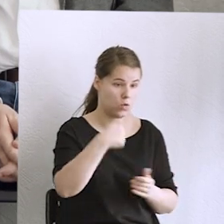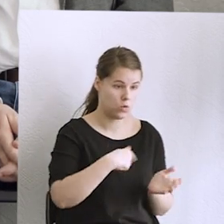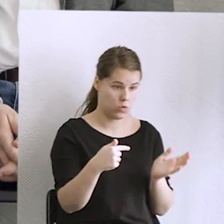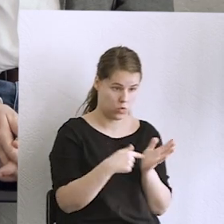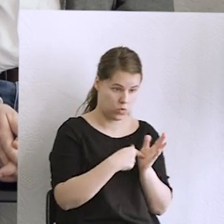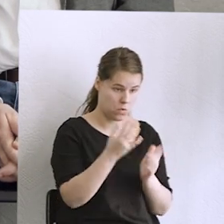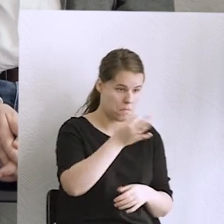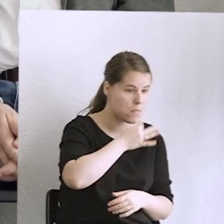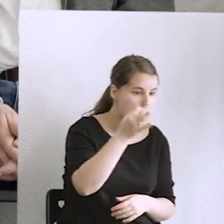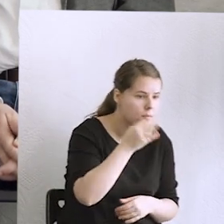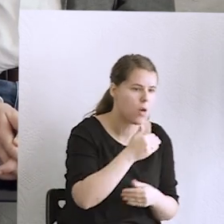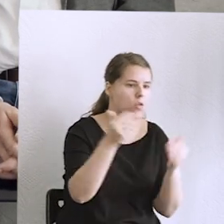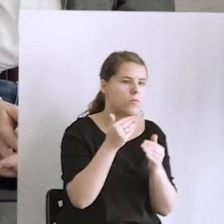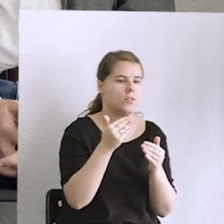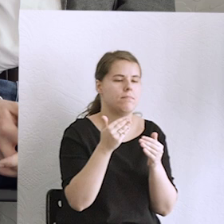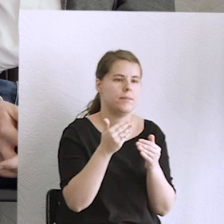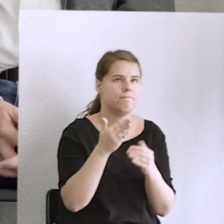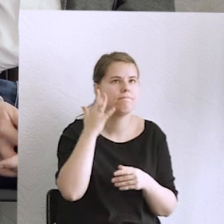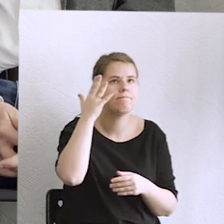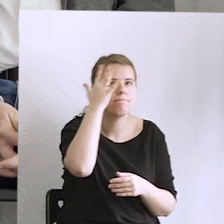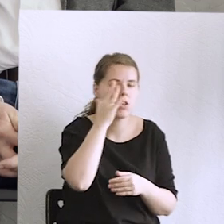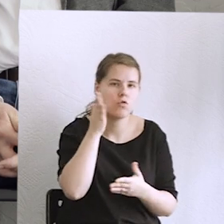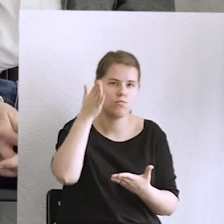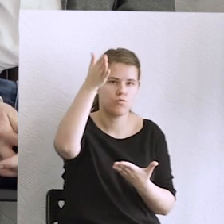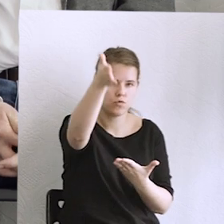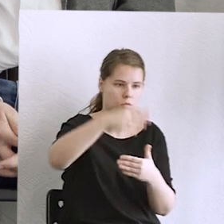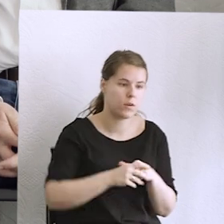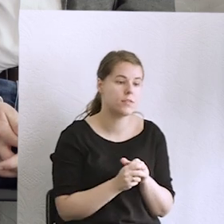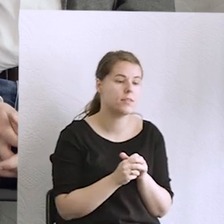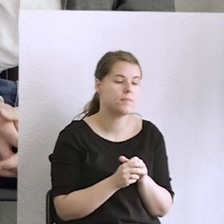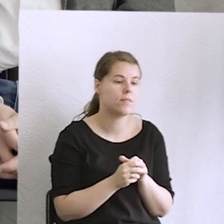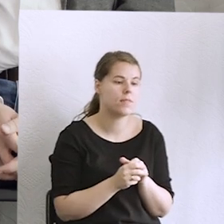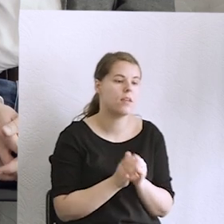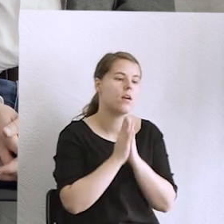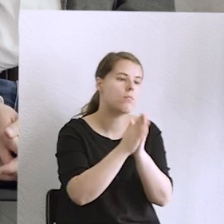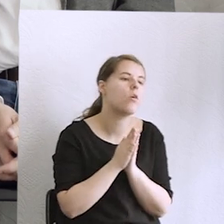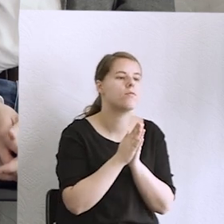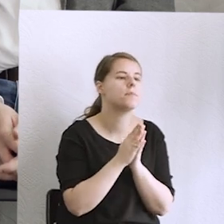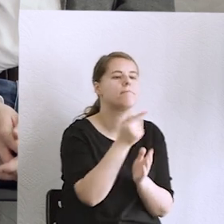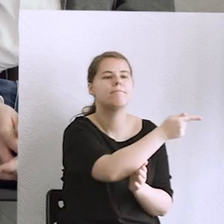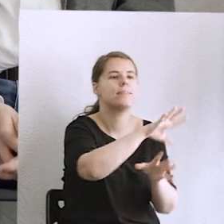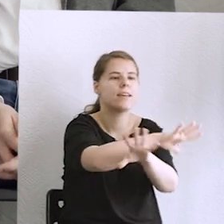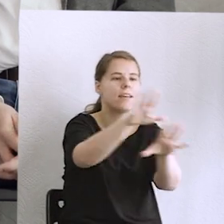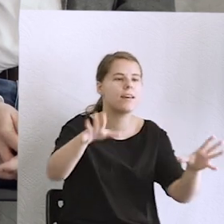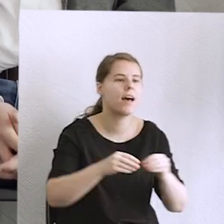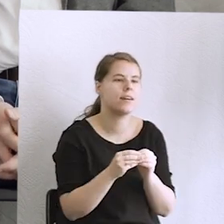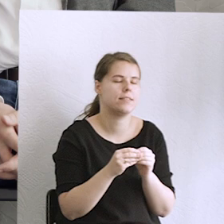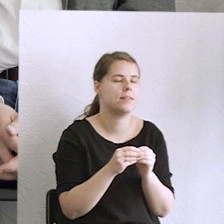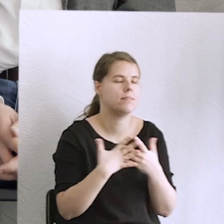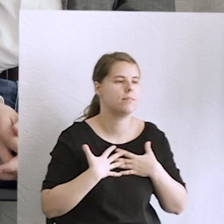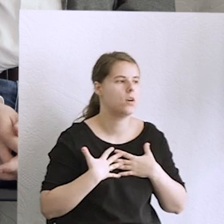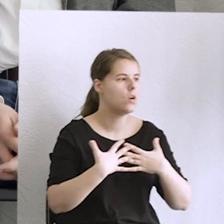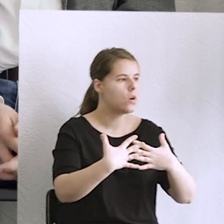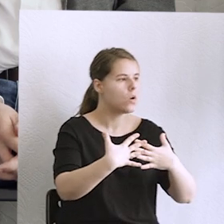jeżeli możemy zakończyć jakimś marzeniem, to zamaszmy sobie proszę taki jeden głęboki oddech,